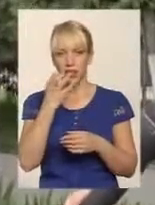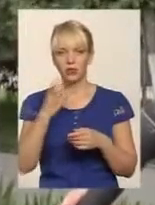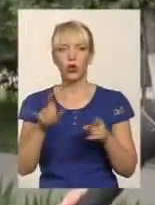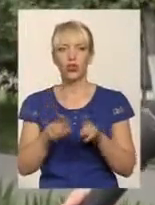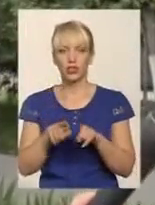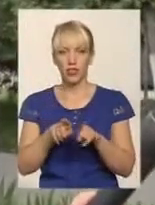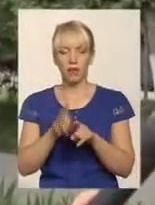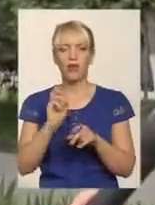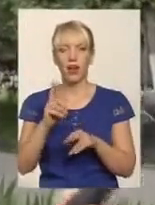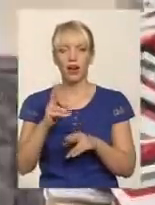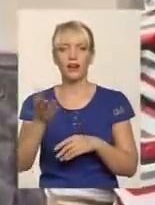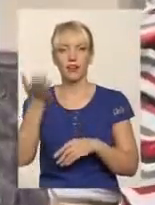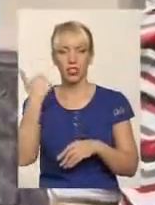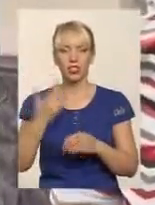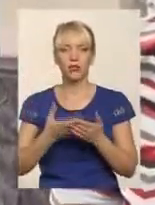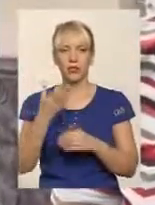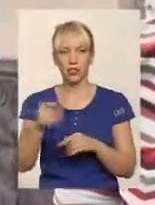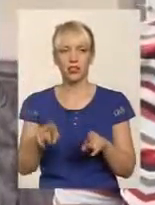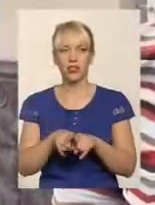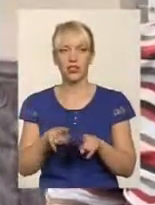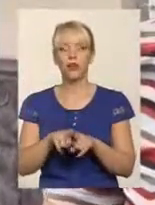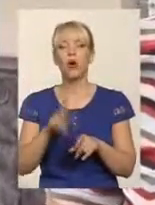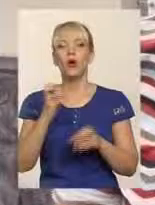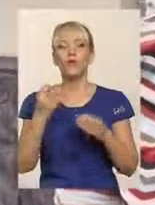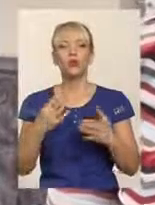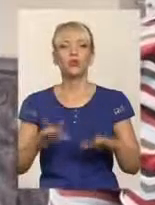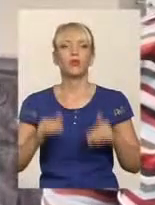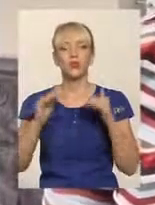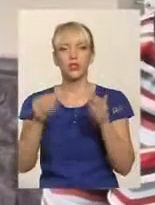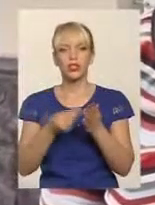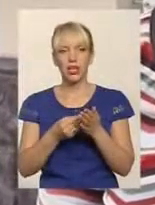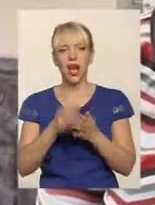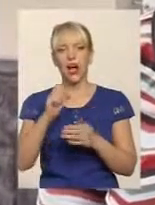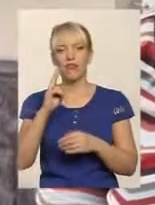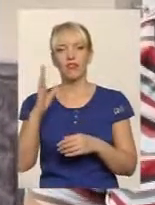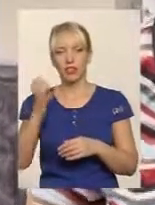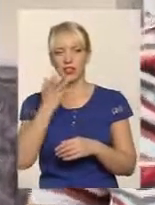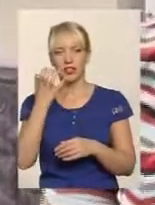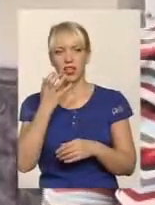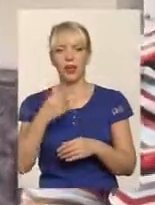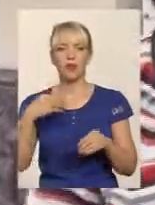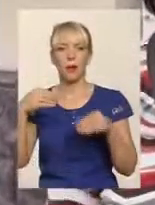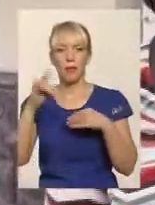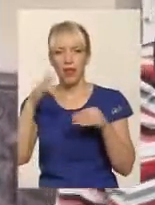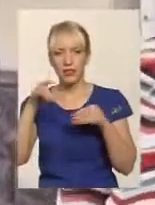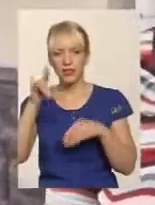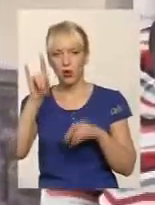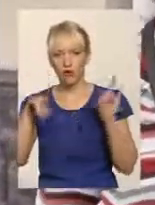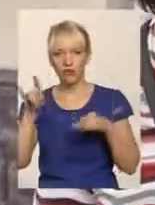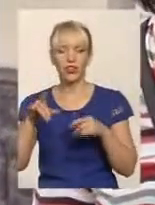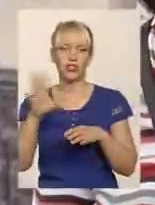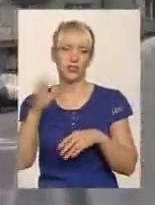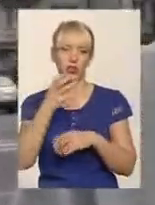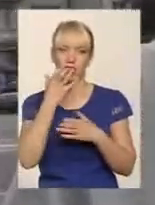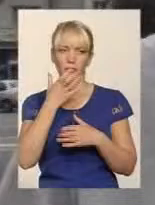самі через те, що зросли тарифи? Підросли тарифи, а так в квартирі дуже тепло. Пластикові вікна, застіклення, все